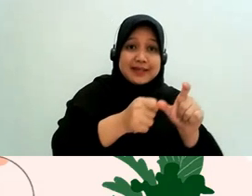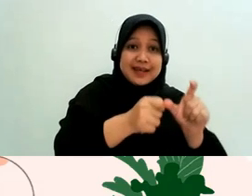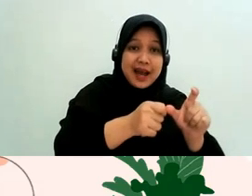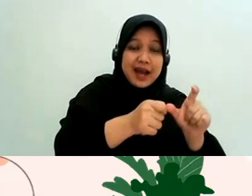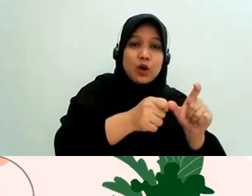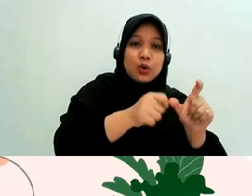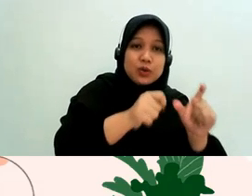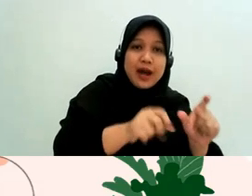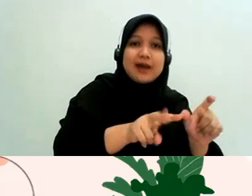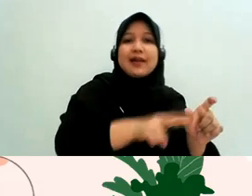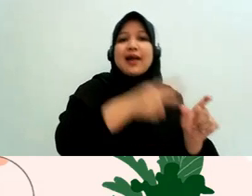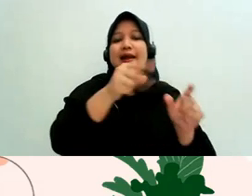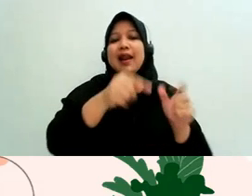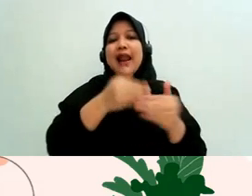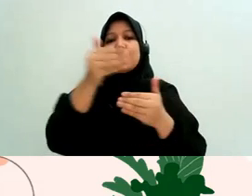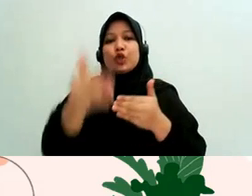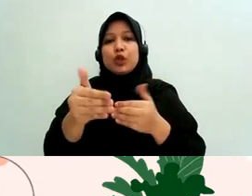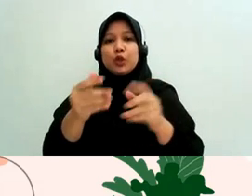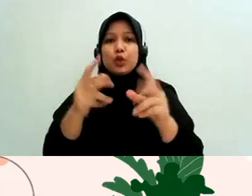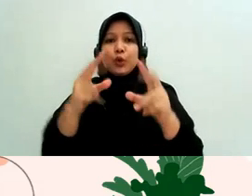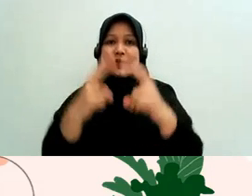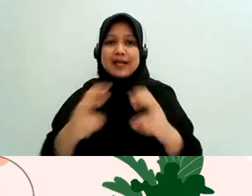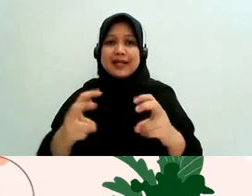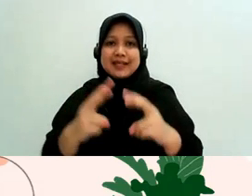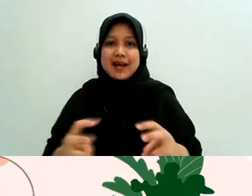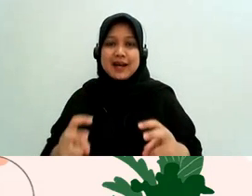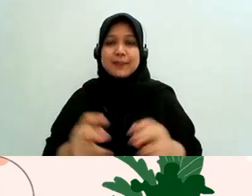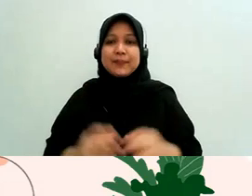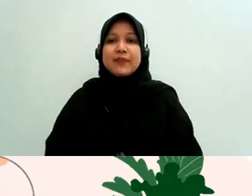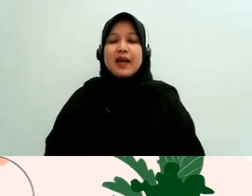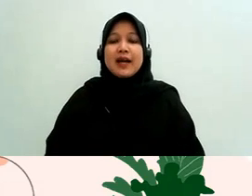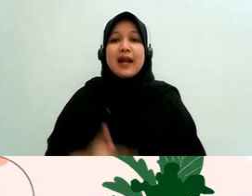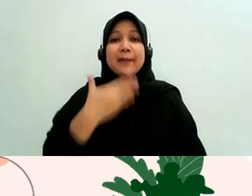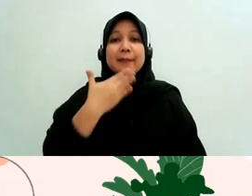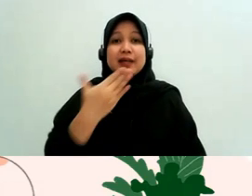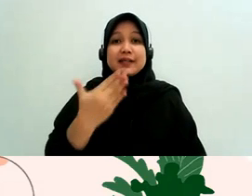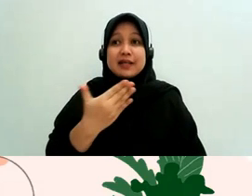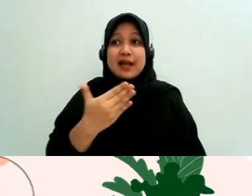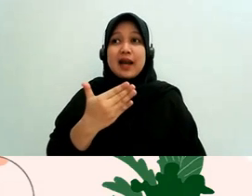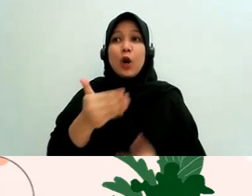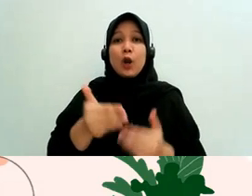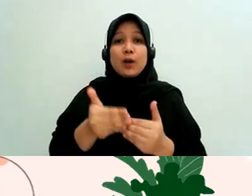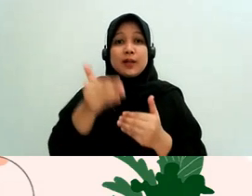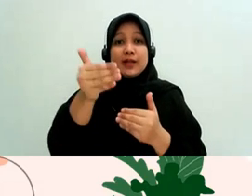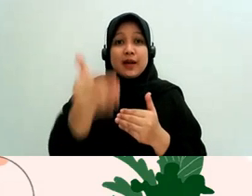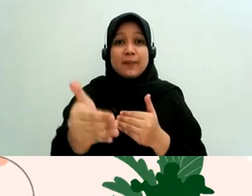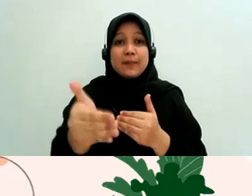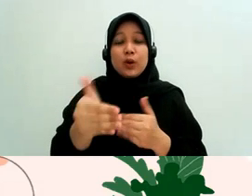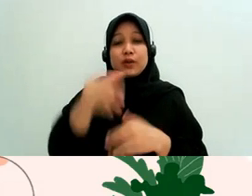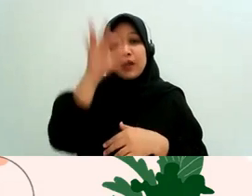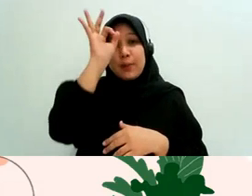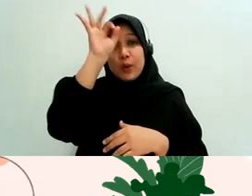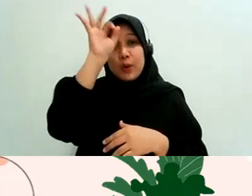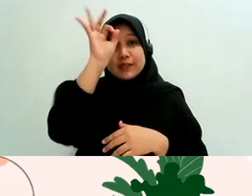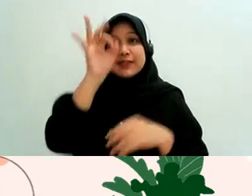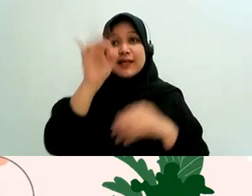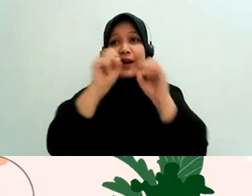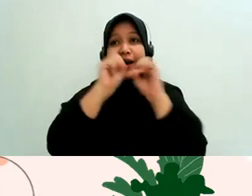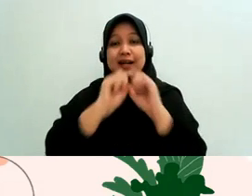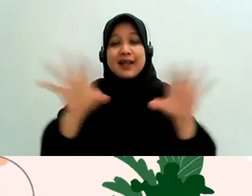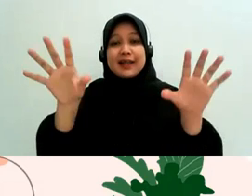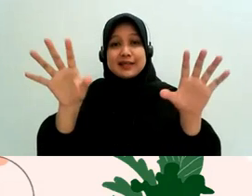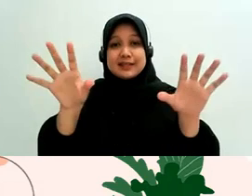penyelidikan kepenyedikan nah di tahap-tahap selanjutnya menurut saya juga kepolisian biasanya akan apa namanya akan mengeluarkan rilis ya